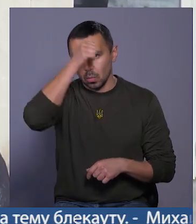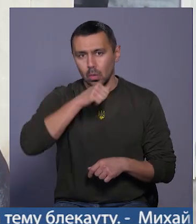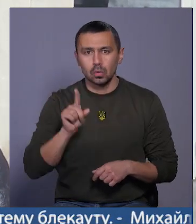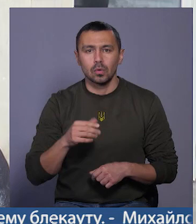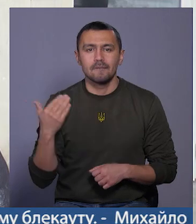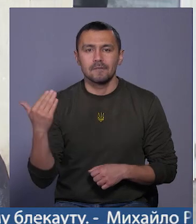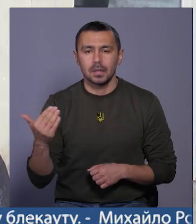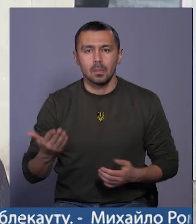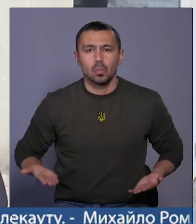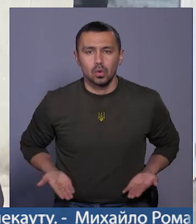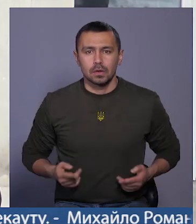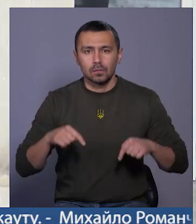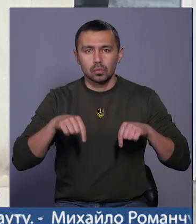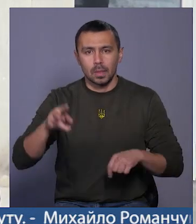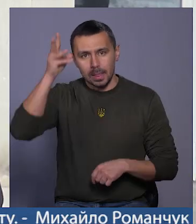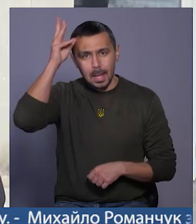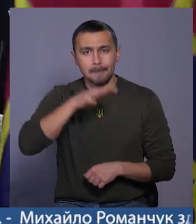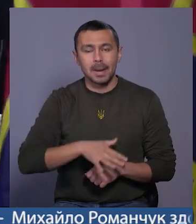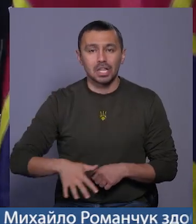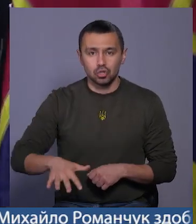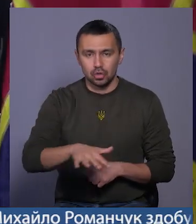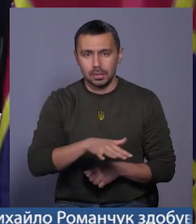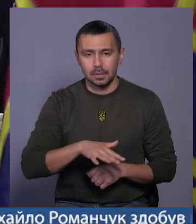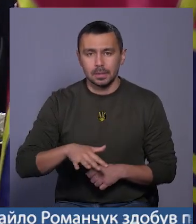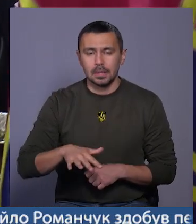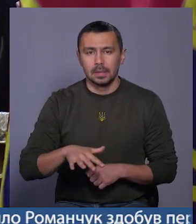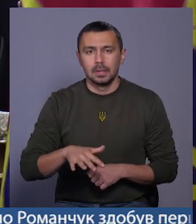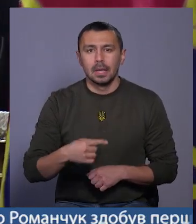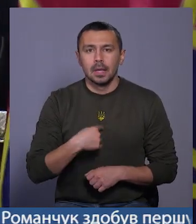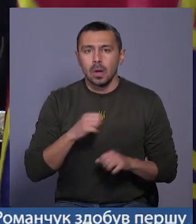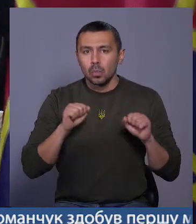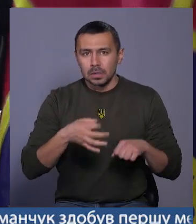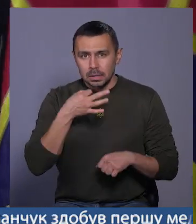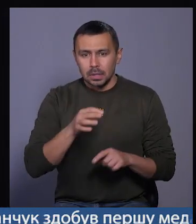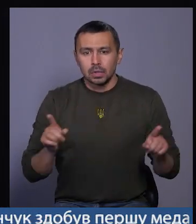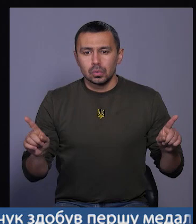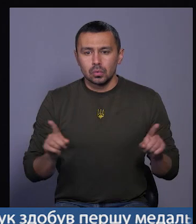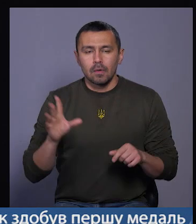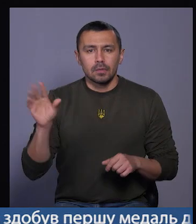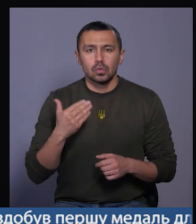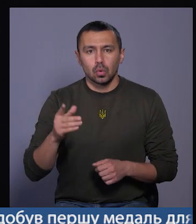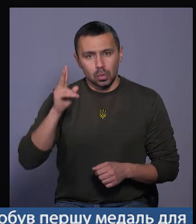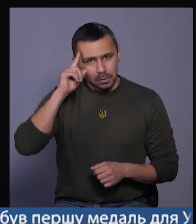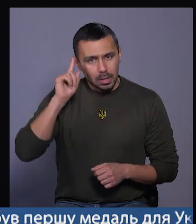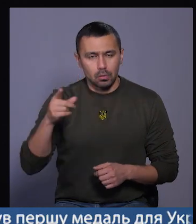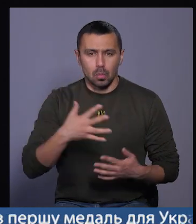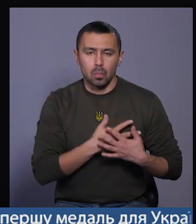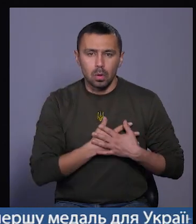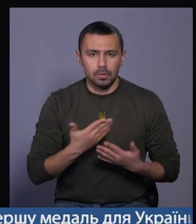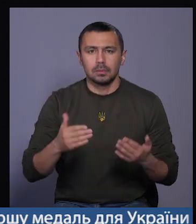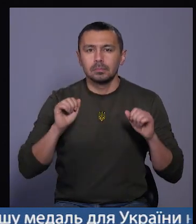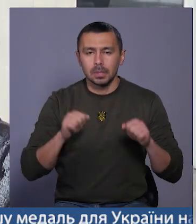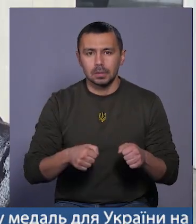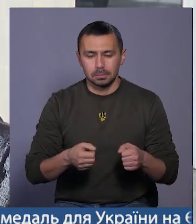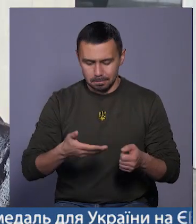він прожив тут на Хмельниччині, я можу сказати, що всі, хто його знав, його полюбили. Він міг